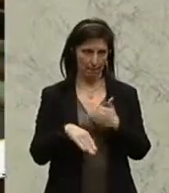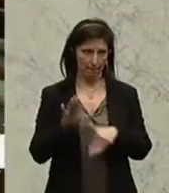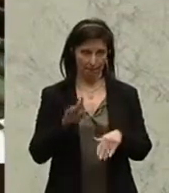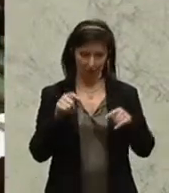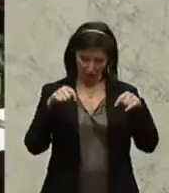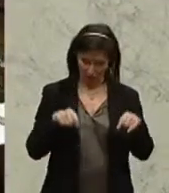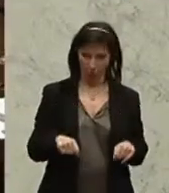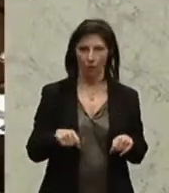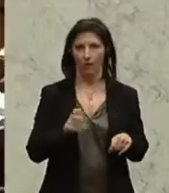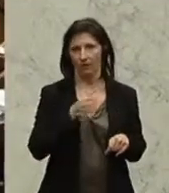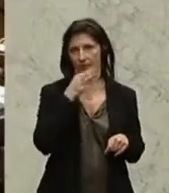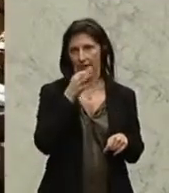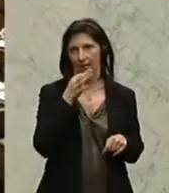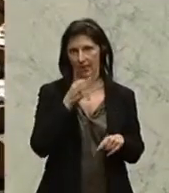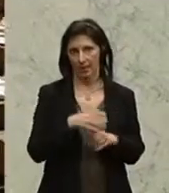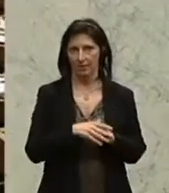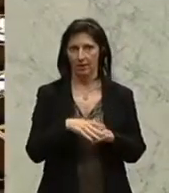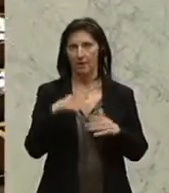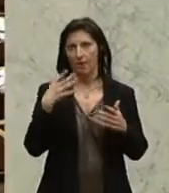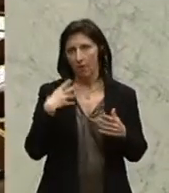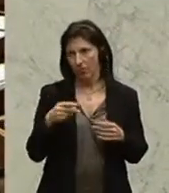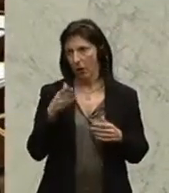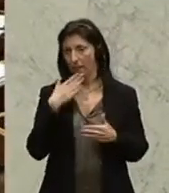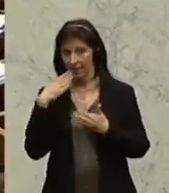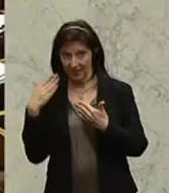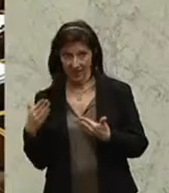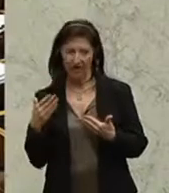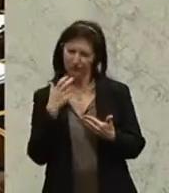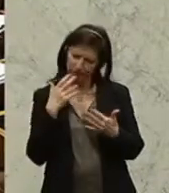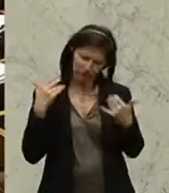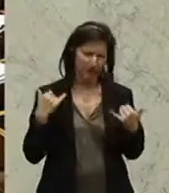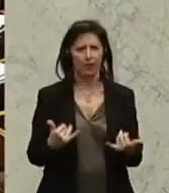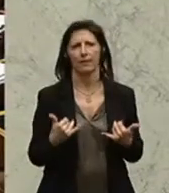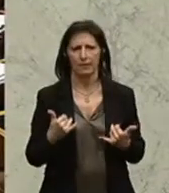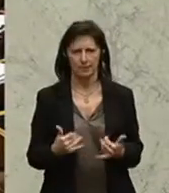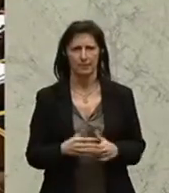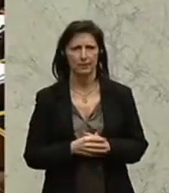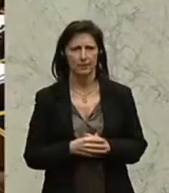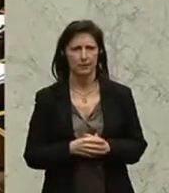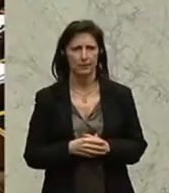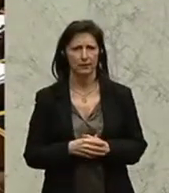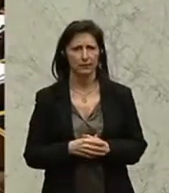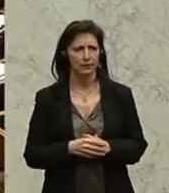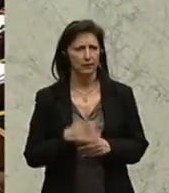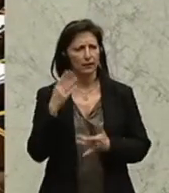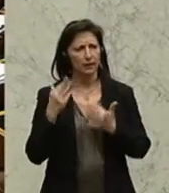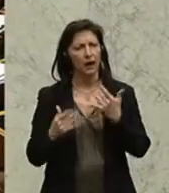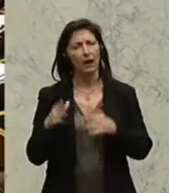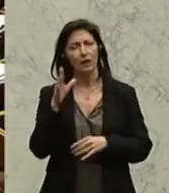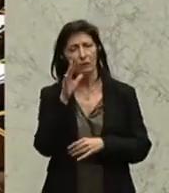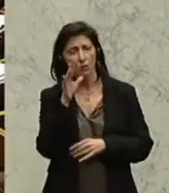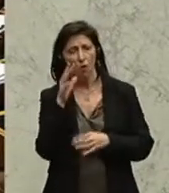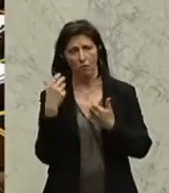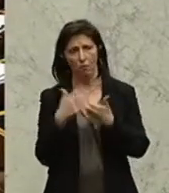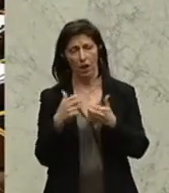mich bei Ihnen zu bedanken, möchte ich das jetzt machen. Ich habe die Rechnungshofberichte